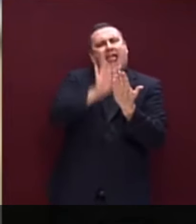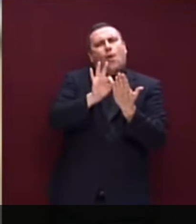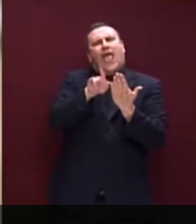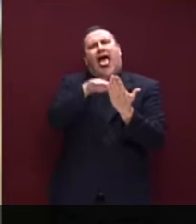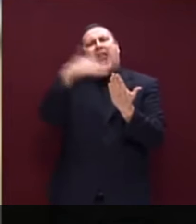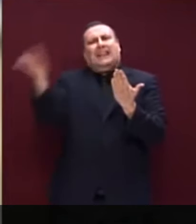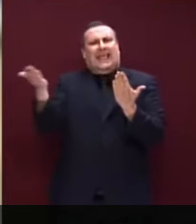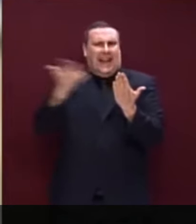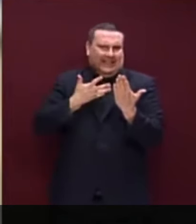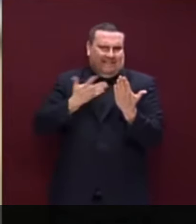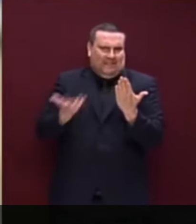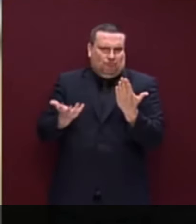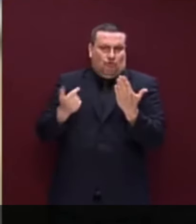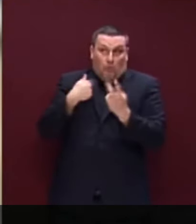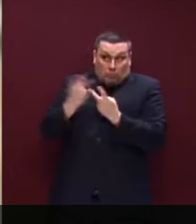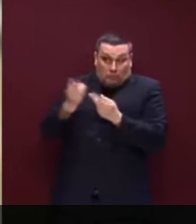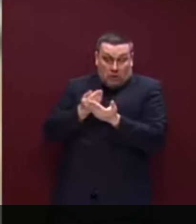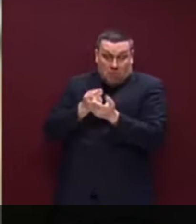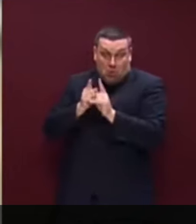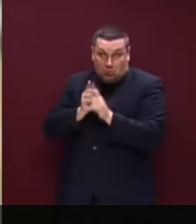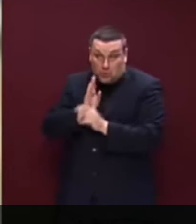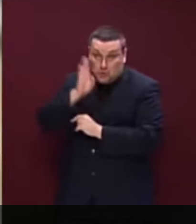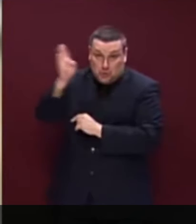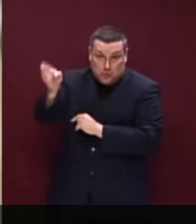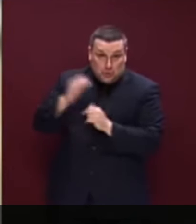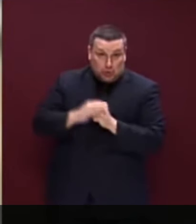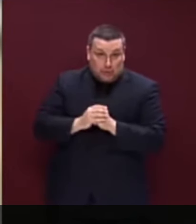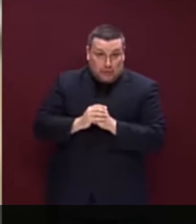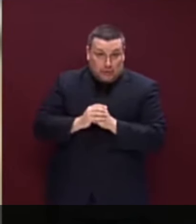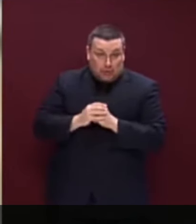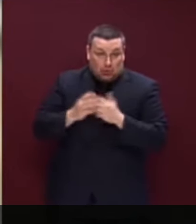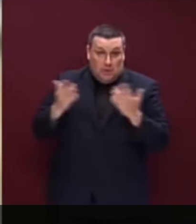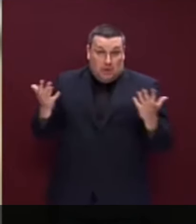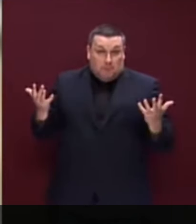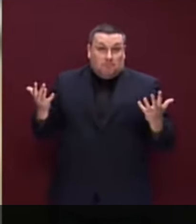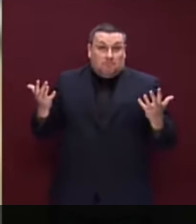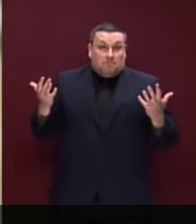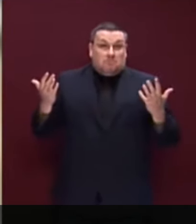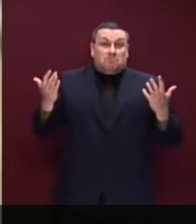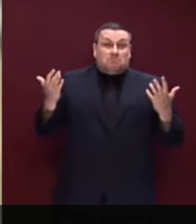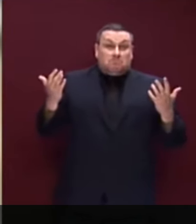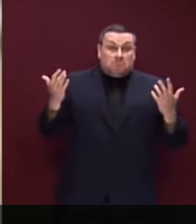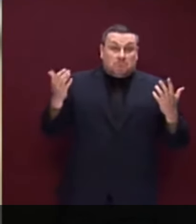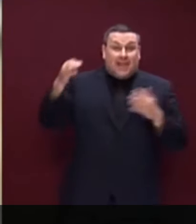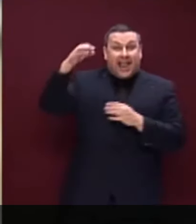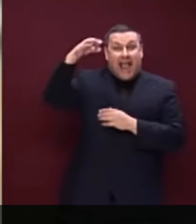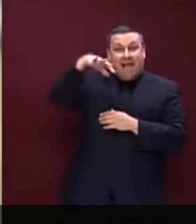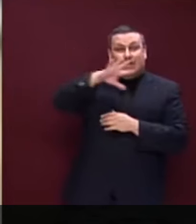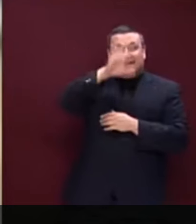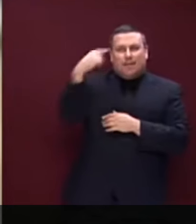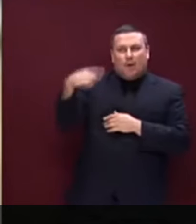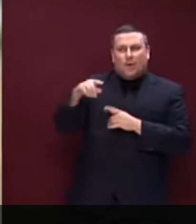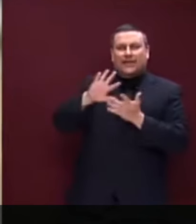cercando di suggerirli, mi sono fatto l'idea e ho l'opinione che talvolta sia anche un po' un'abitudine,